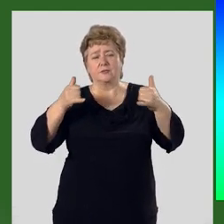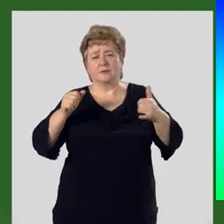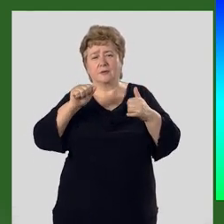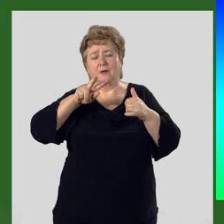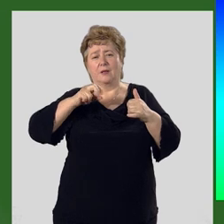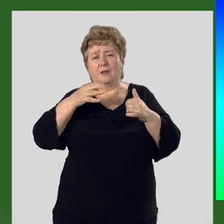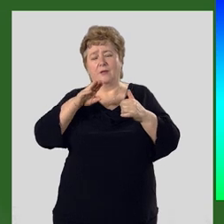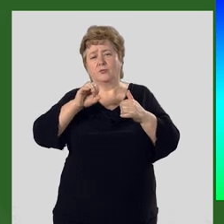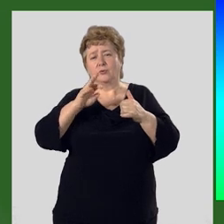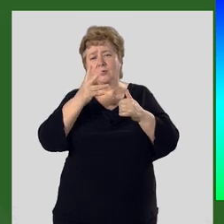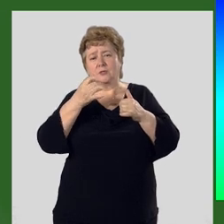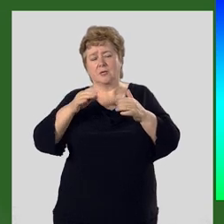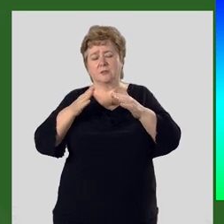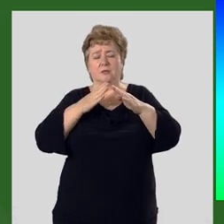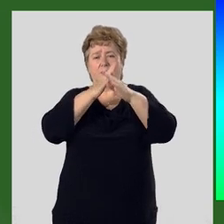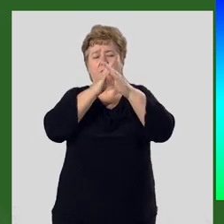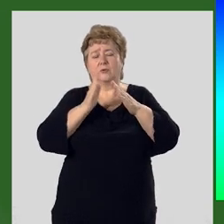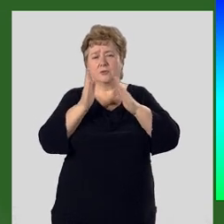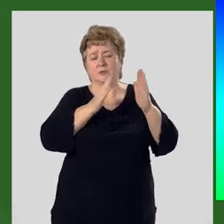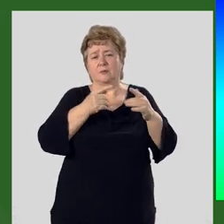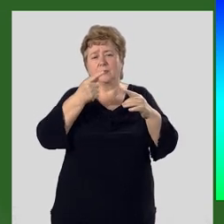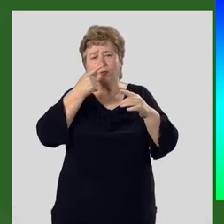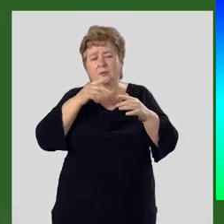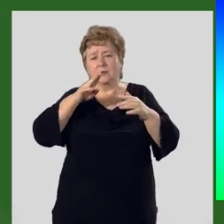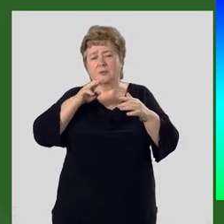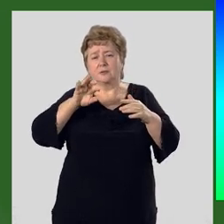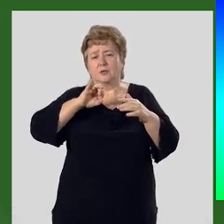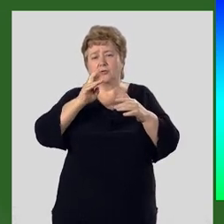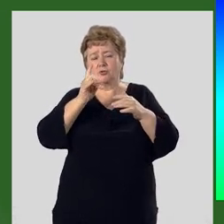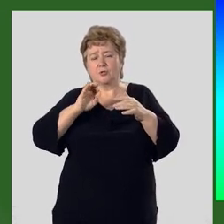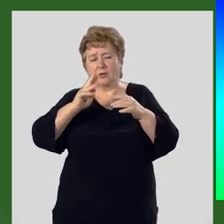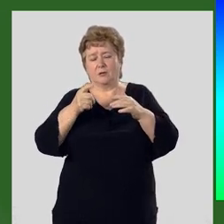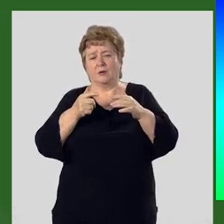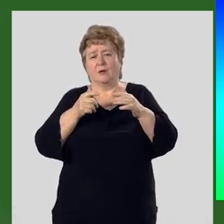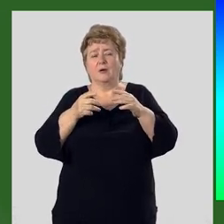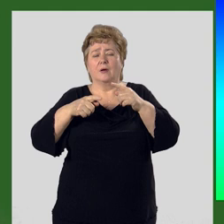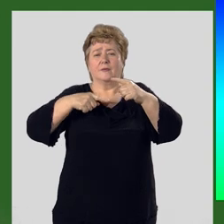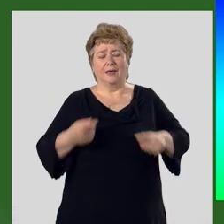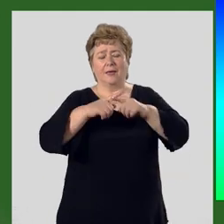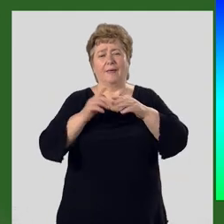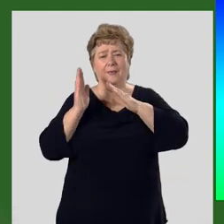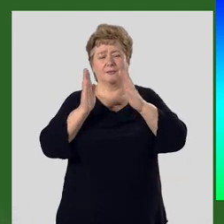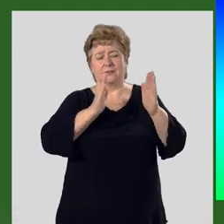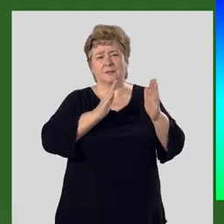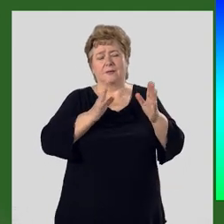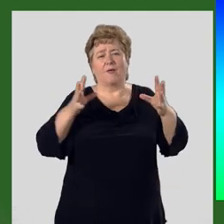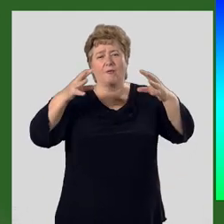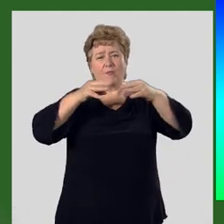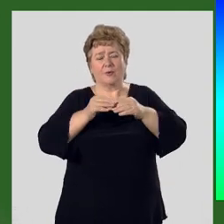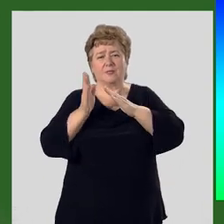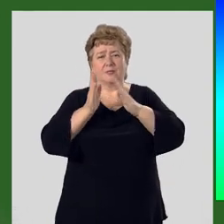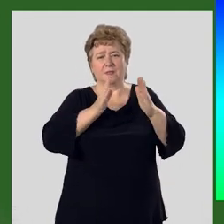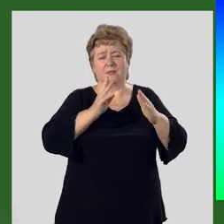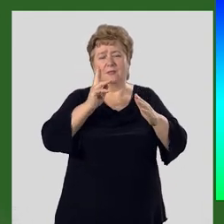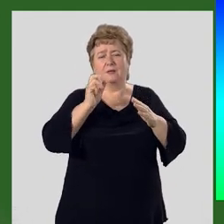Алай-Туркестанская горная системы близка к Теньшаню, след чего эта система вместе с